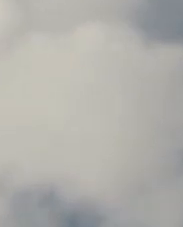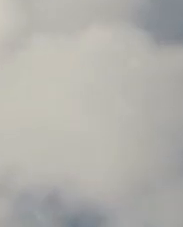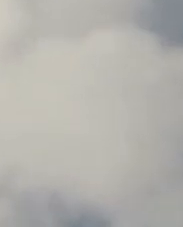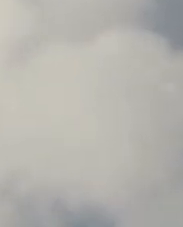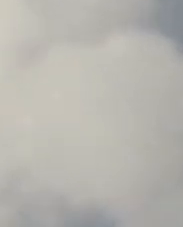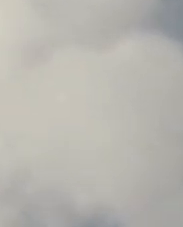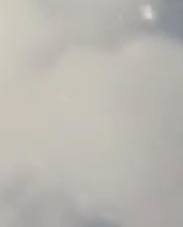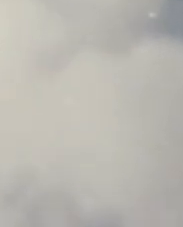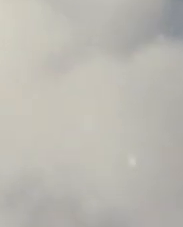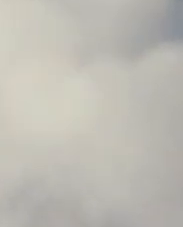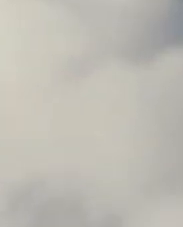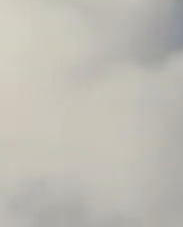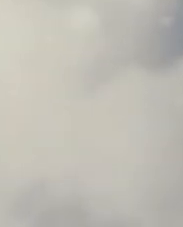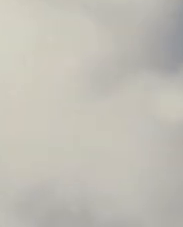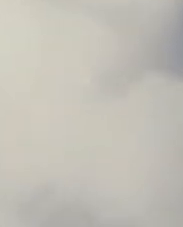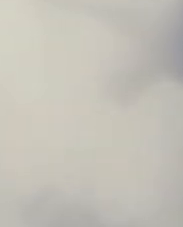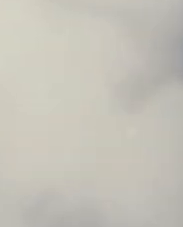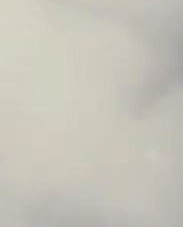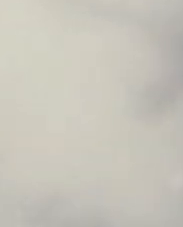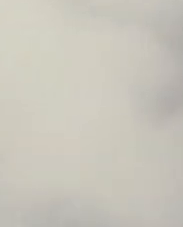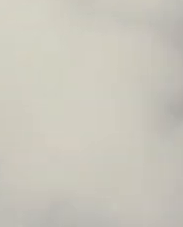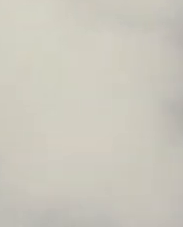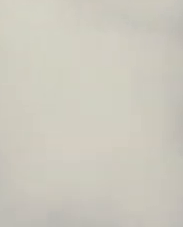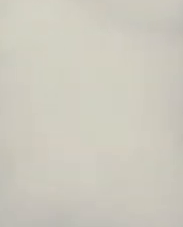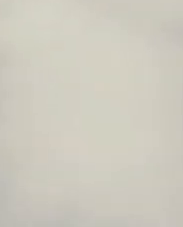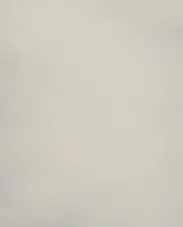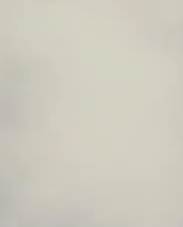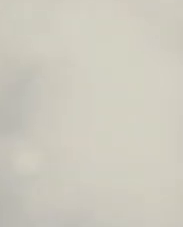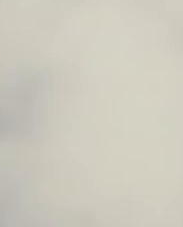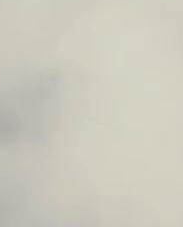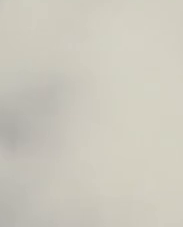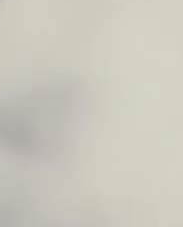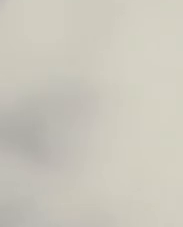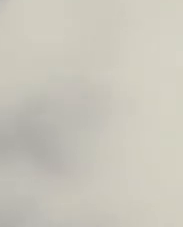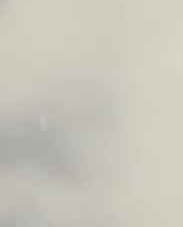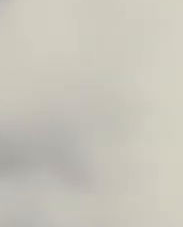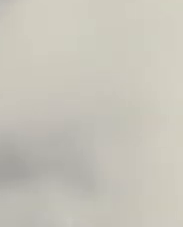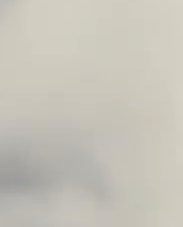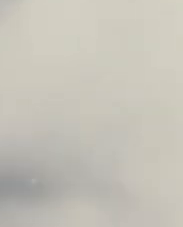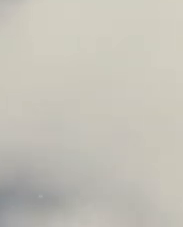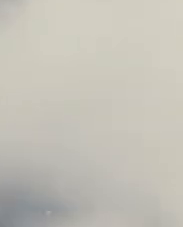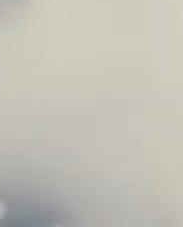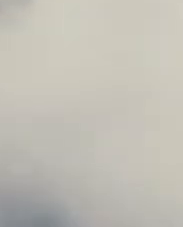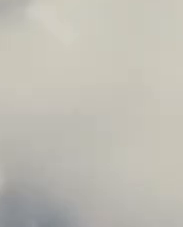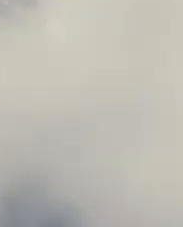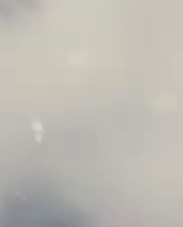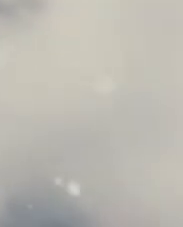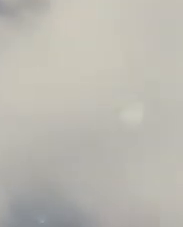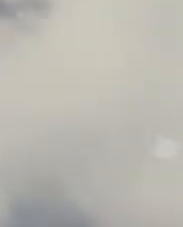Na tle nieba napis. TVN przedstawia. Listy do N.